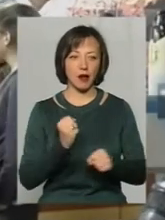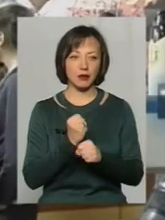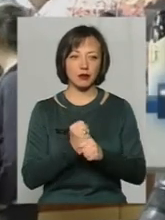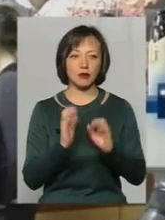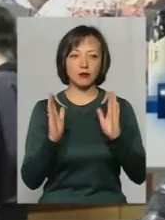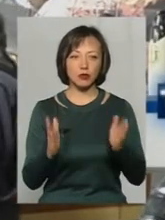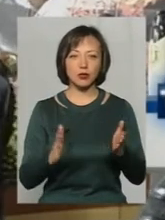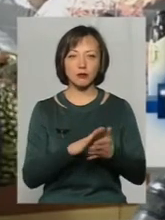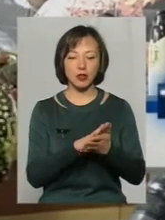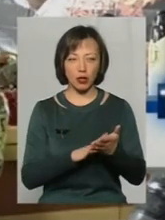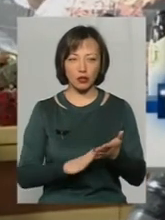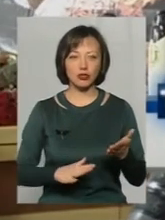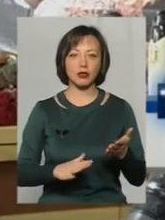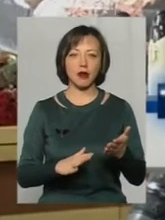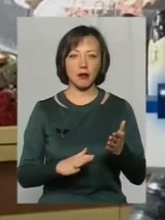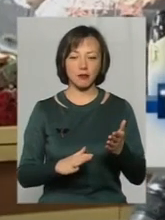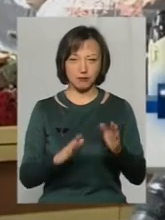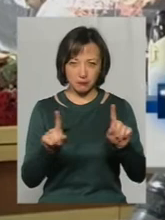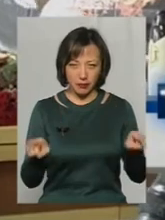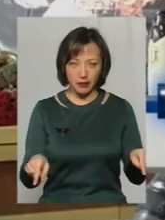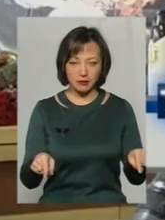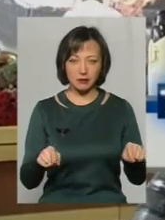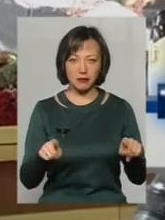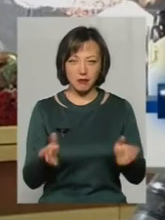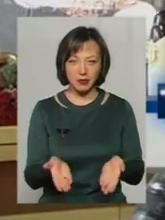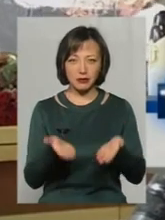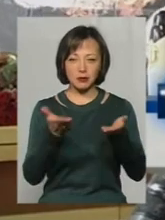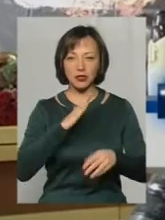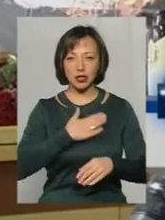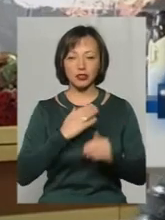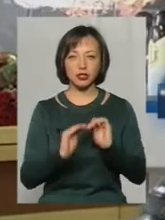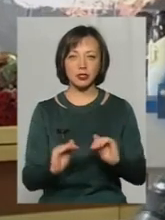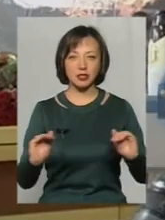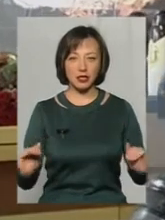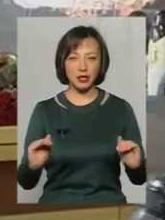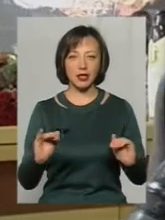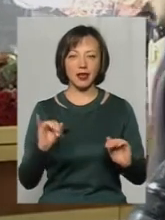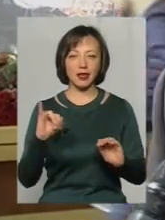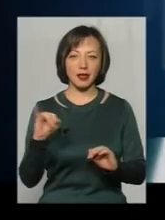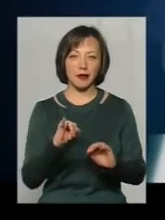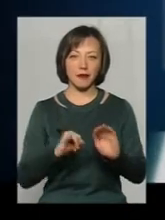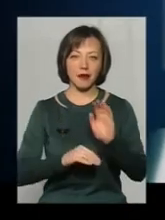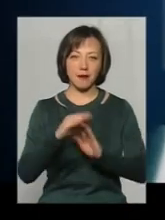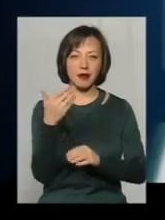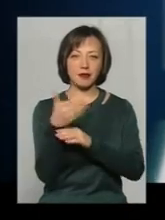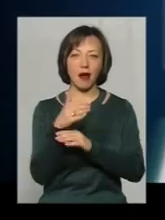ми будемо далі піднімати наших дітей і піднімати знамя нашої країни.